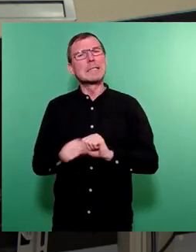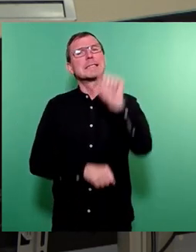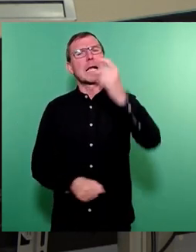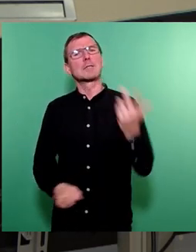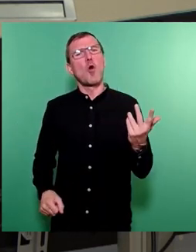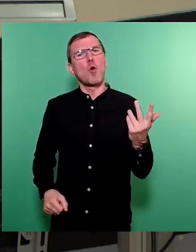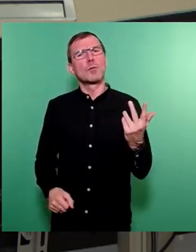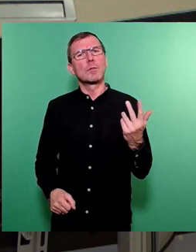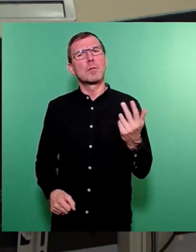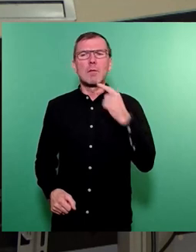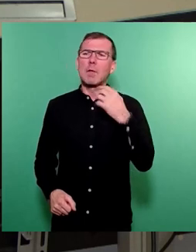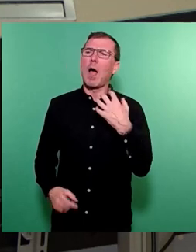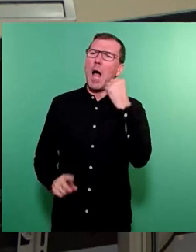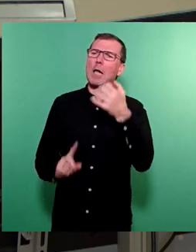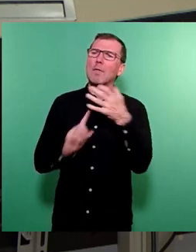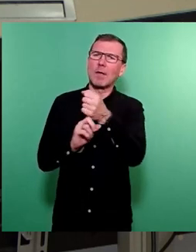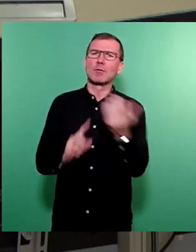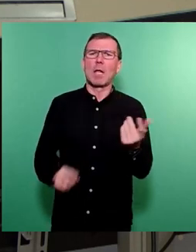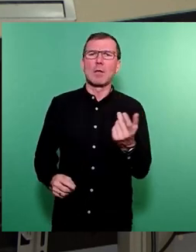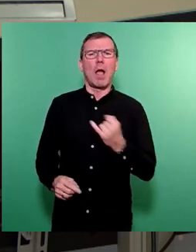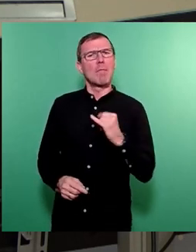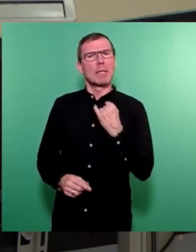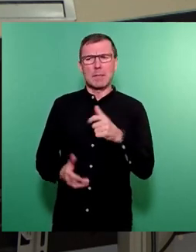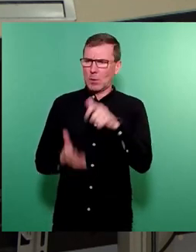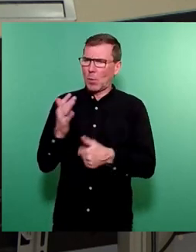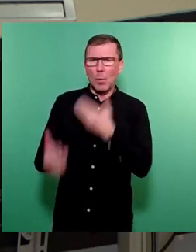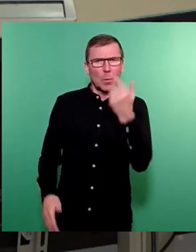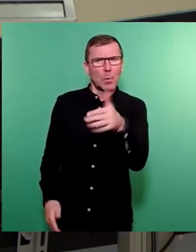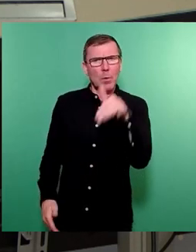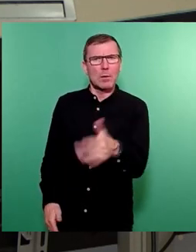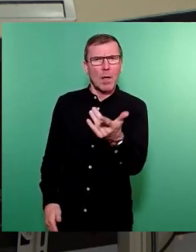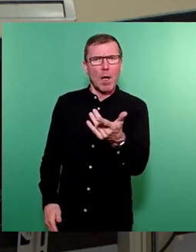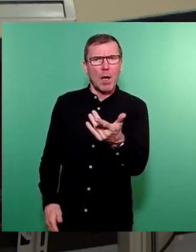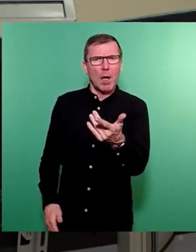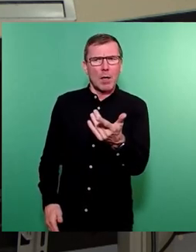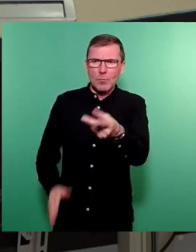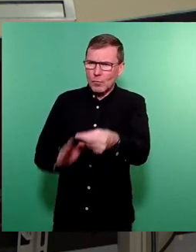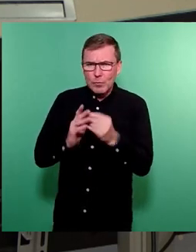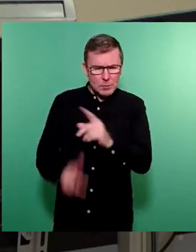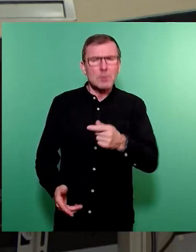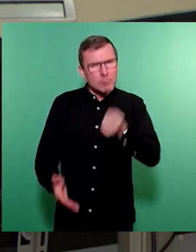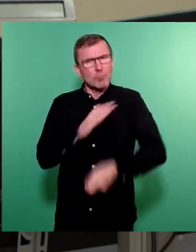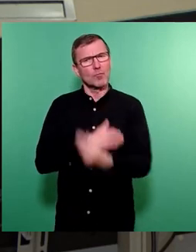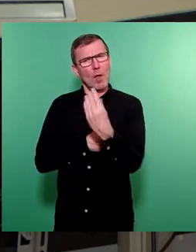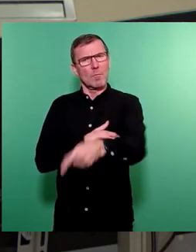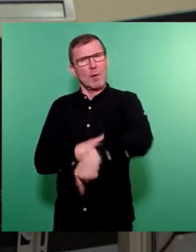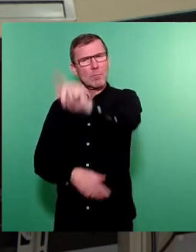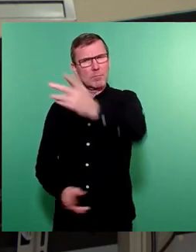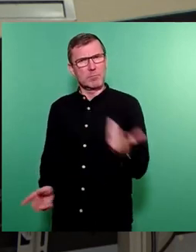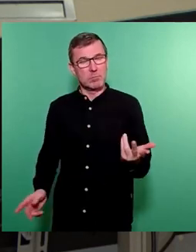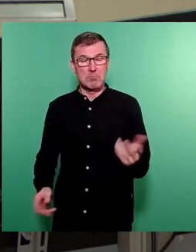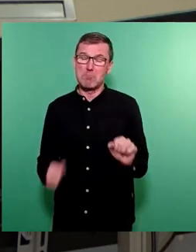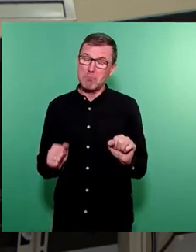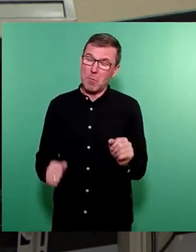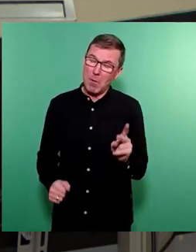Altersfeststellung und Identitätsfeststellung nicht durch die Person entsprechend unterstützt wird. Möglicherweise auch